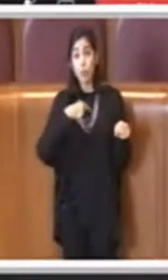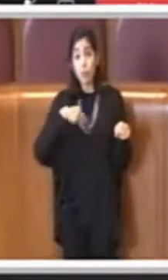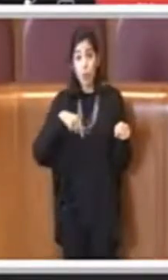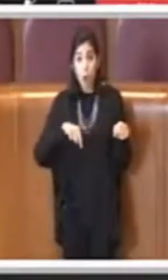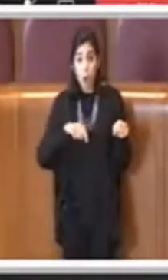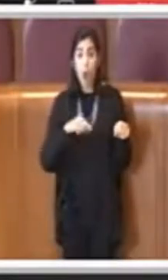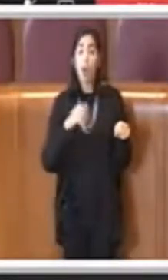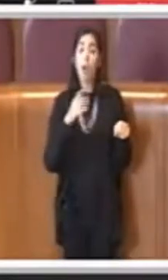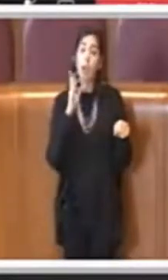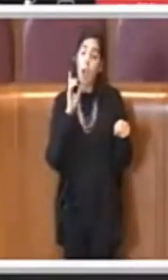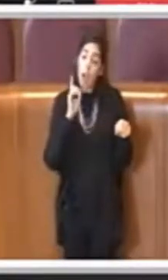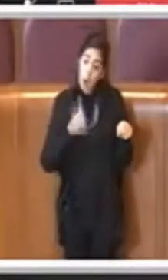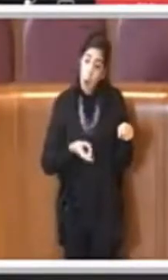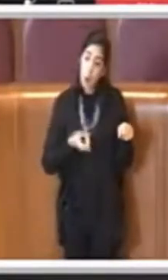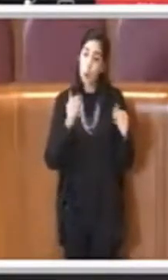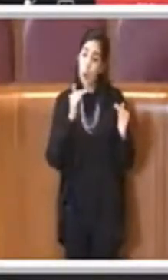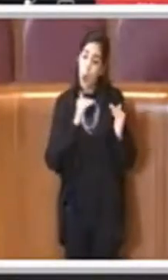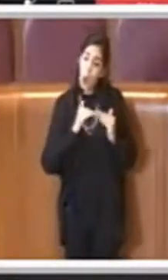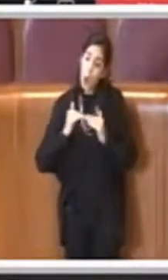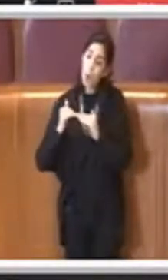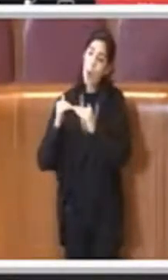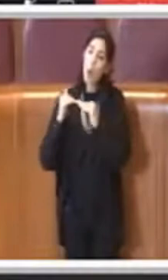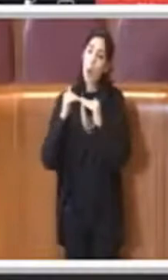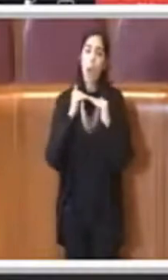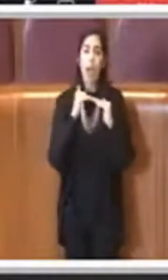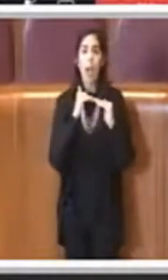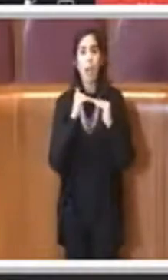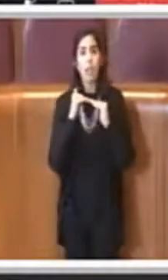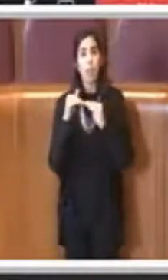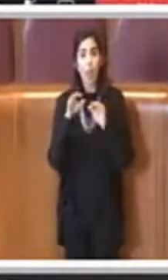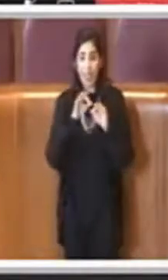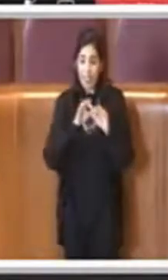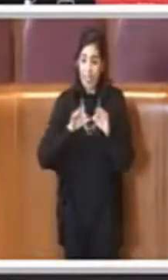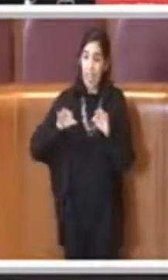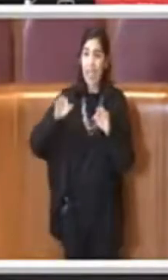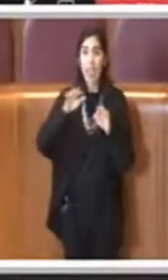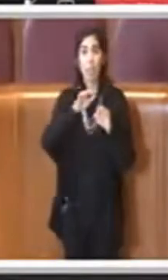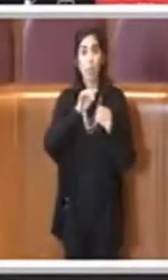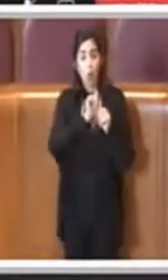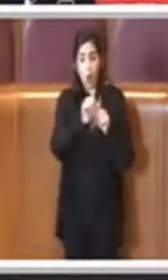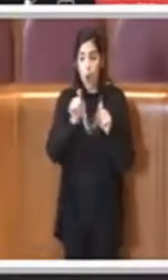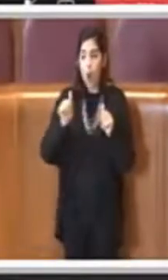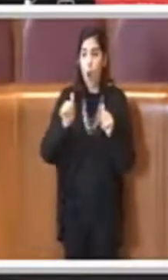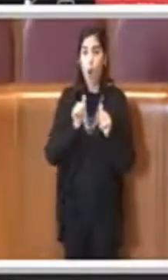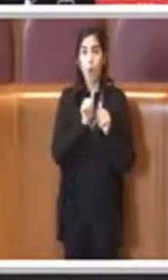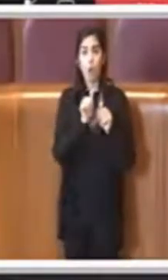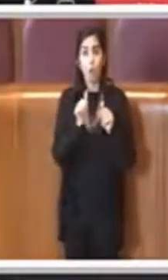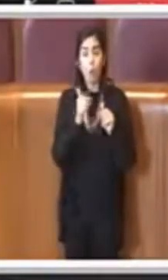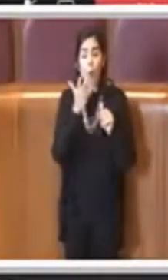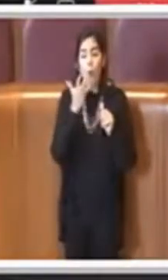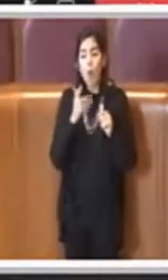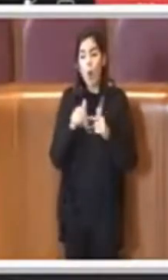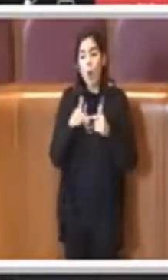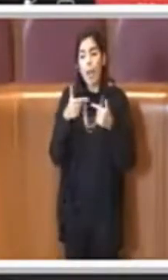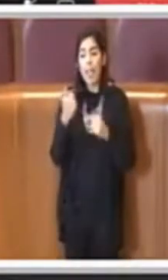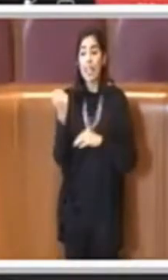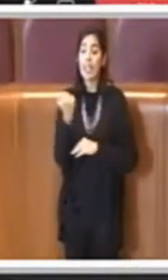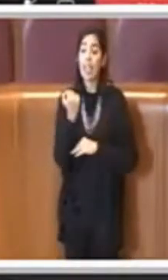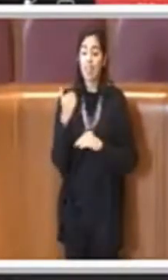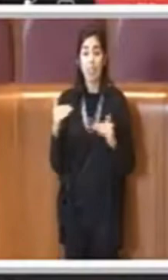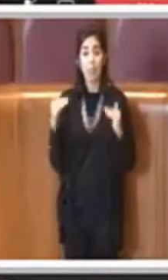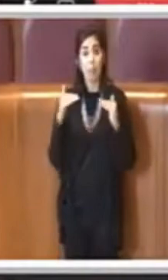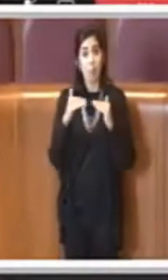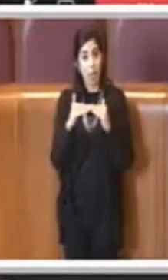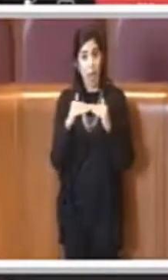omologazione in tutti i territori, della stessa qualità dei servizi e degli stessi